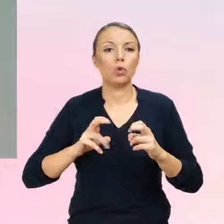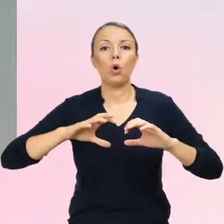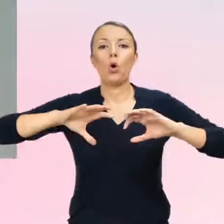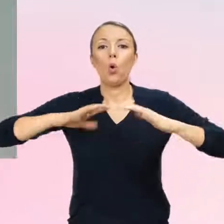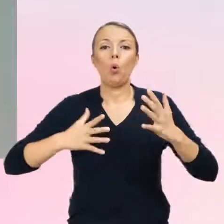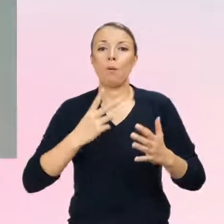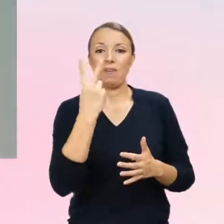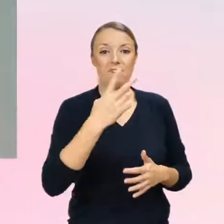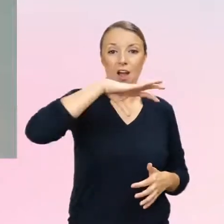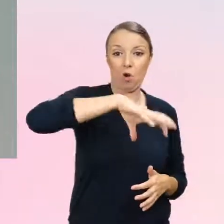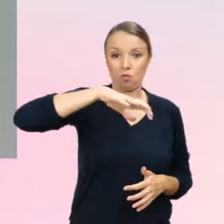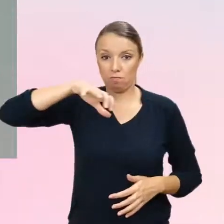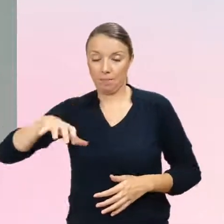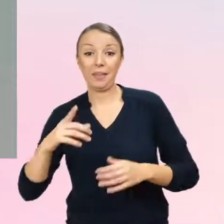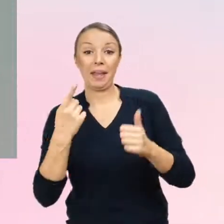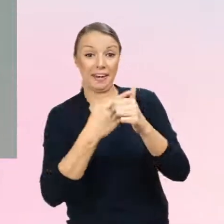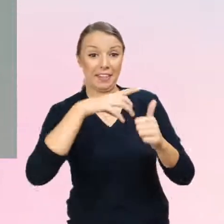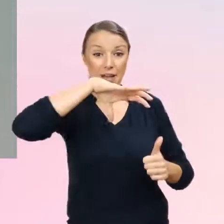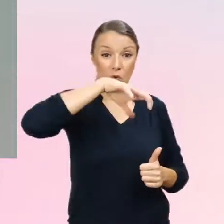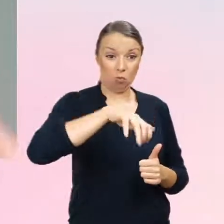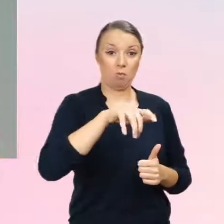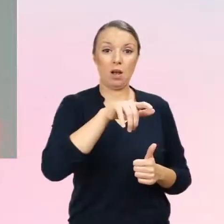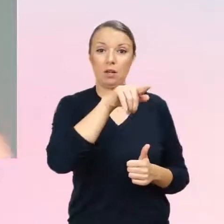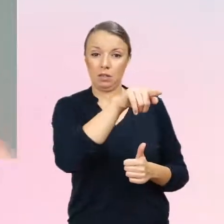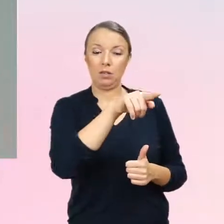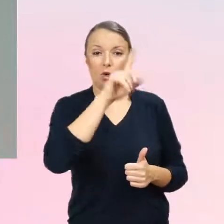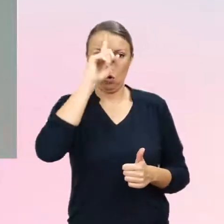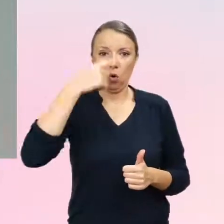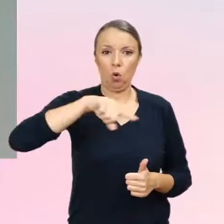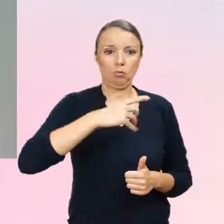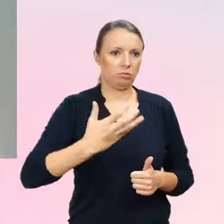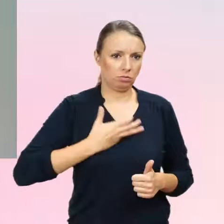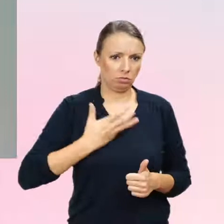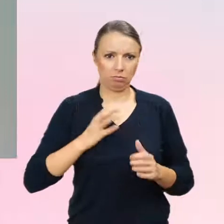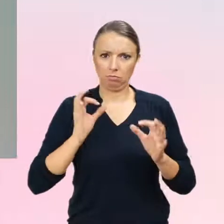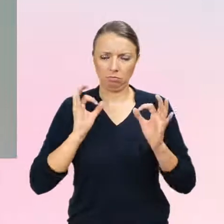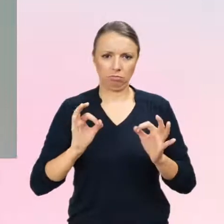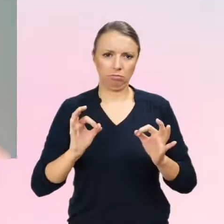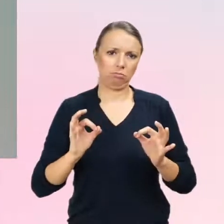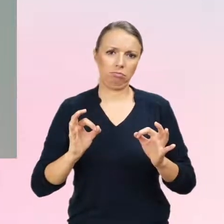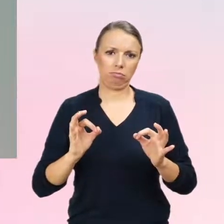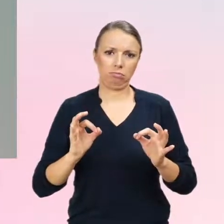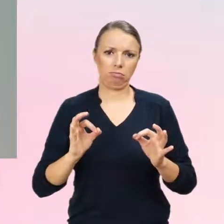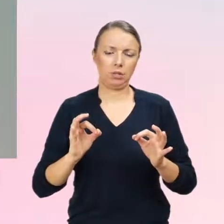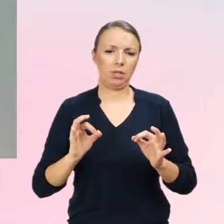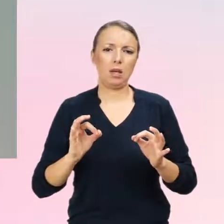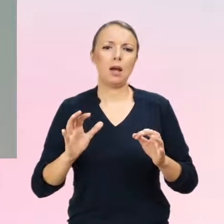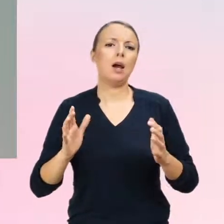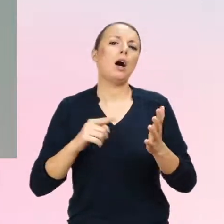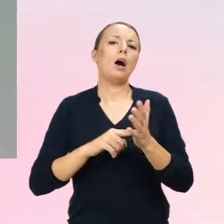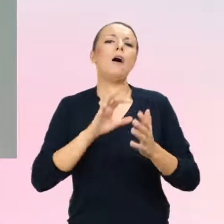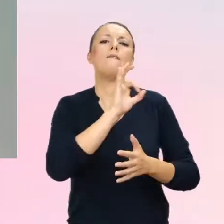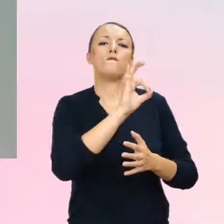poczucie, że subiektywnie tylko pełna charakterystyka płci, tak zwanej przeciwnej do